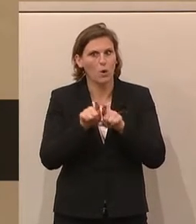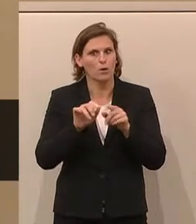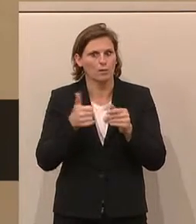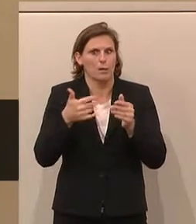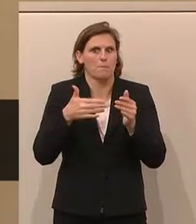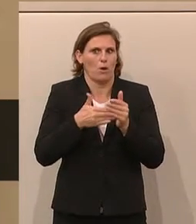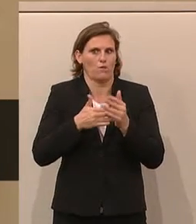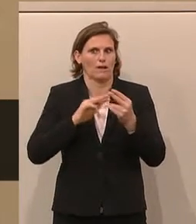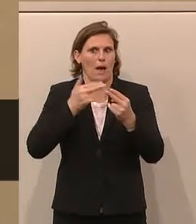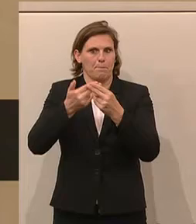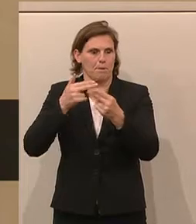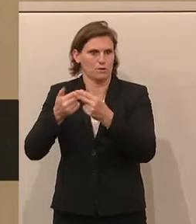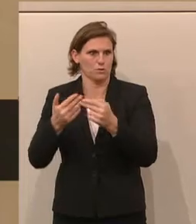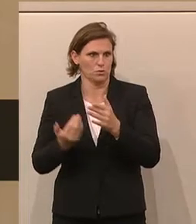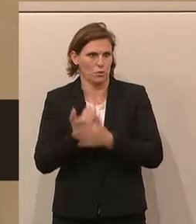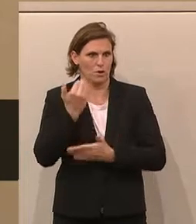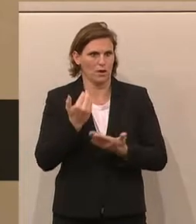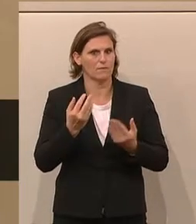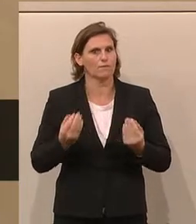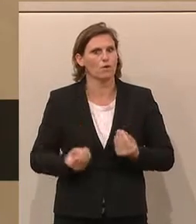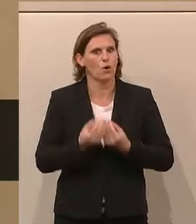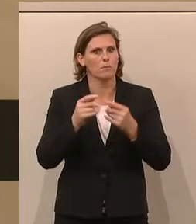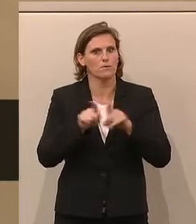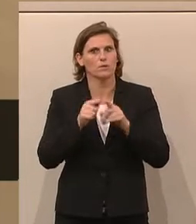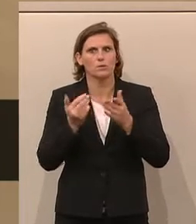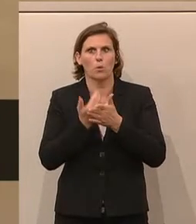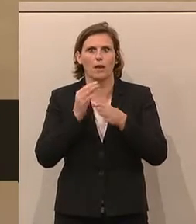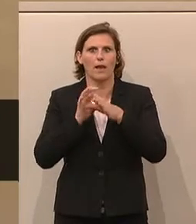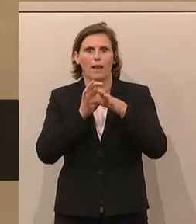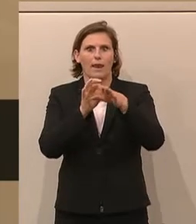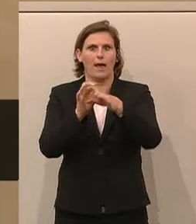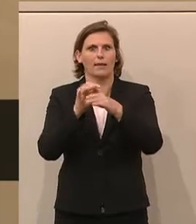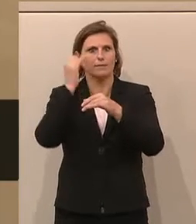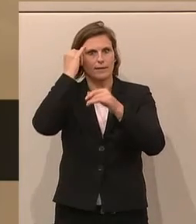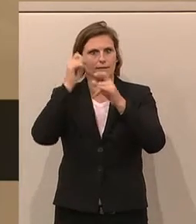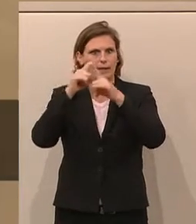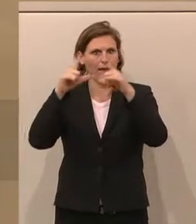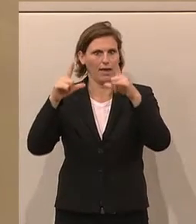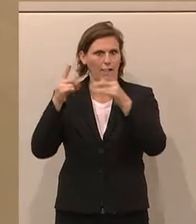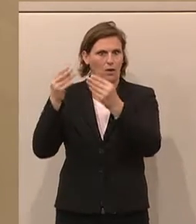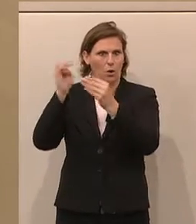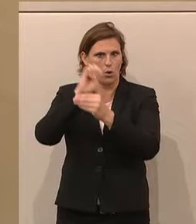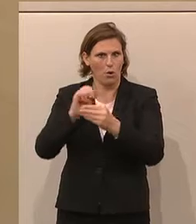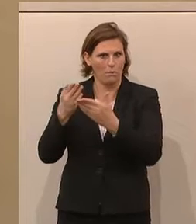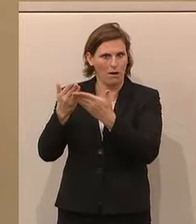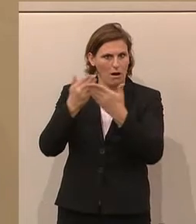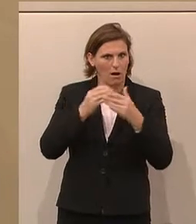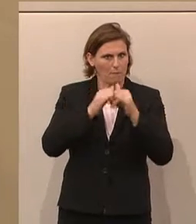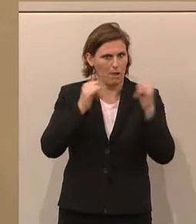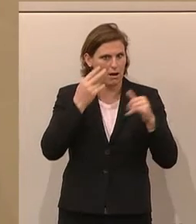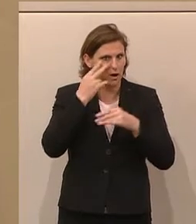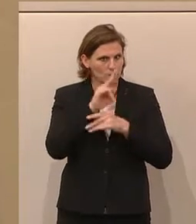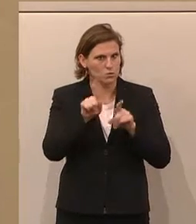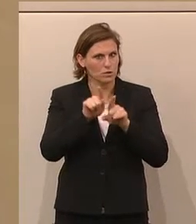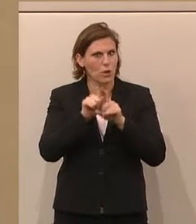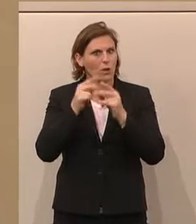gemacht. Ausschlaggebend dazu sind die neuen Leitlinien der Europäischen Bankenaufsicht und der Europäischen Wertpapier-